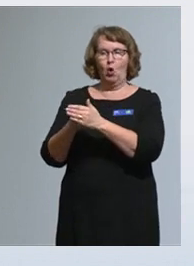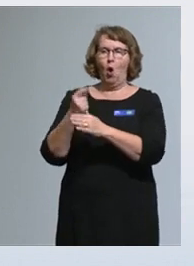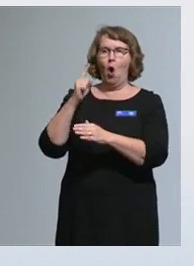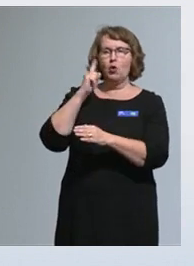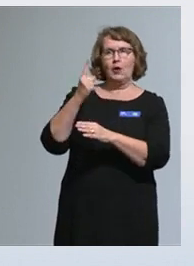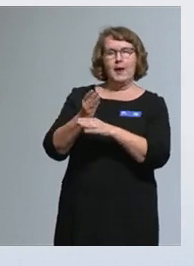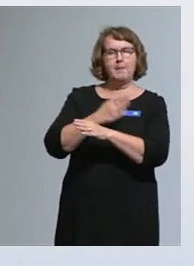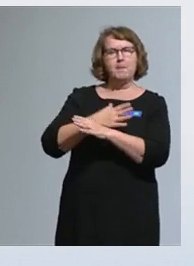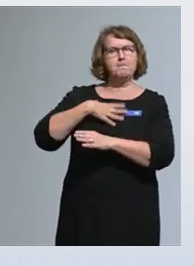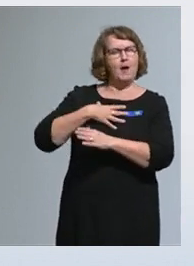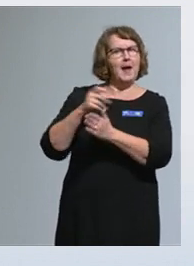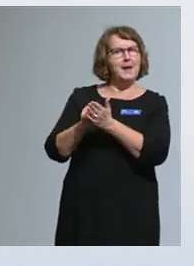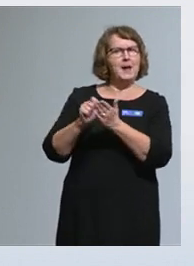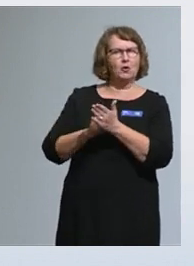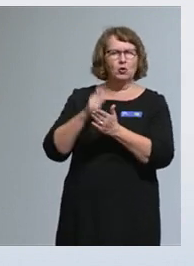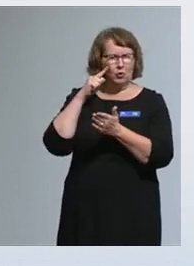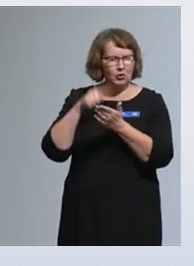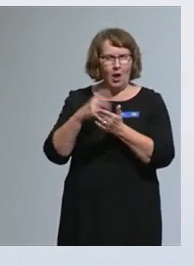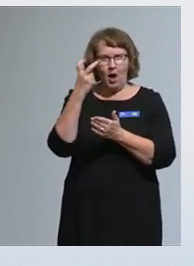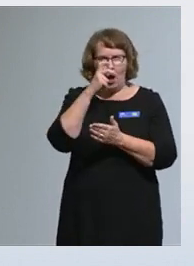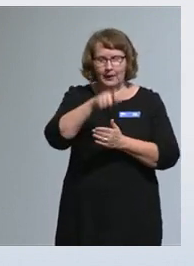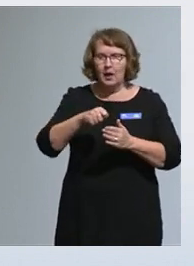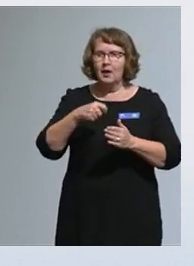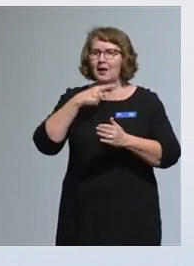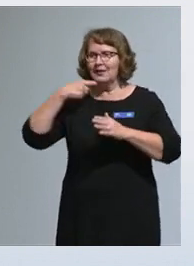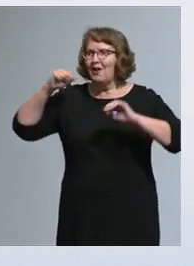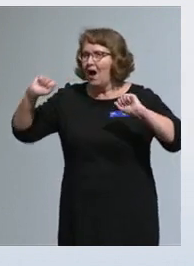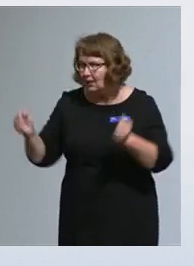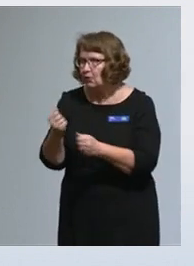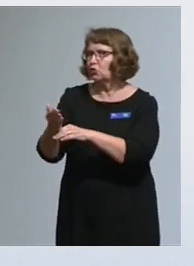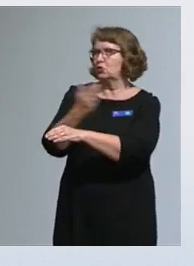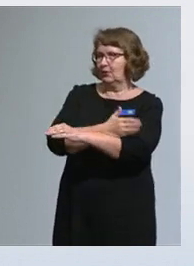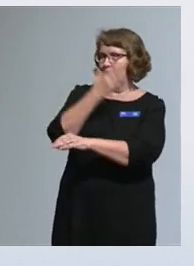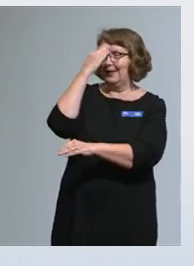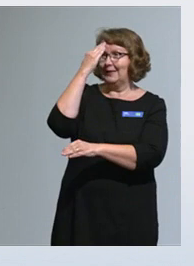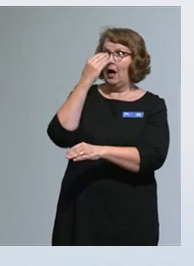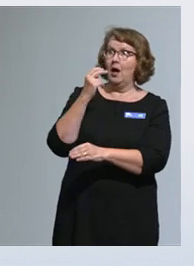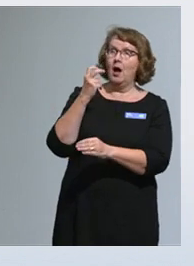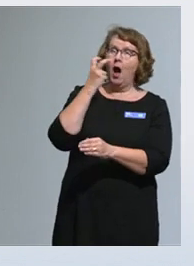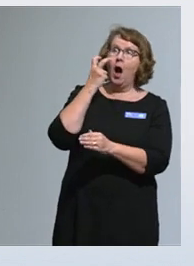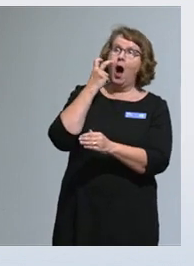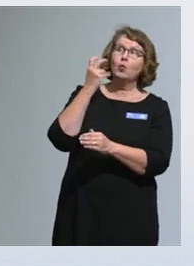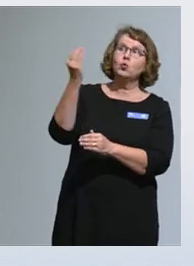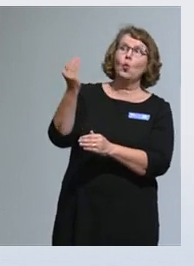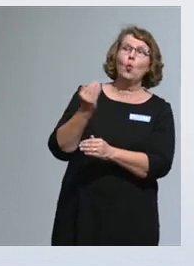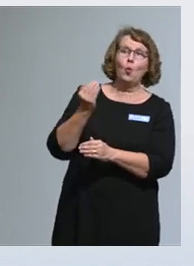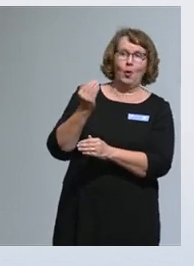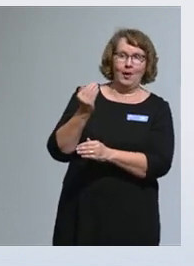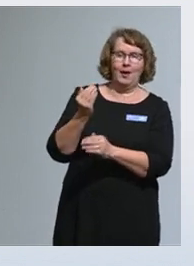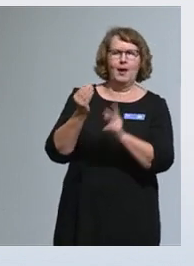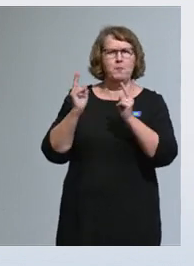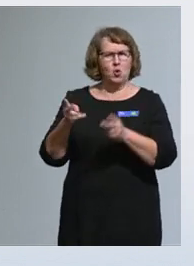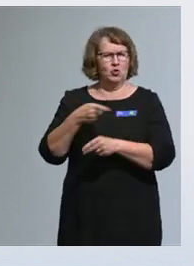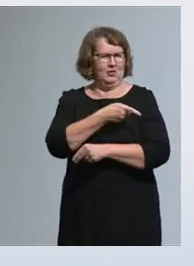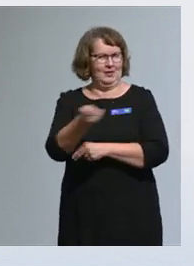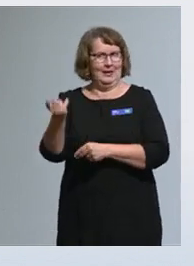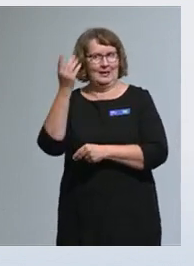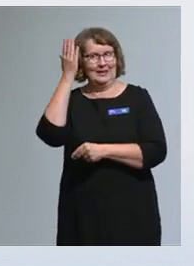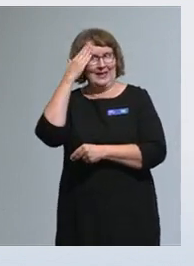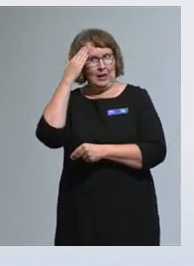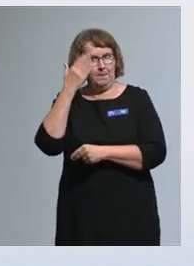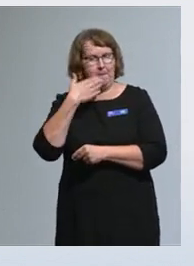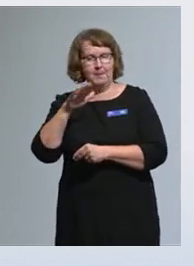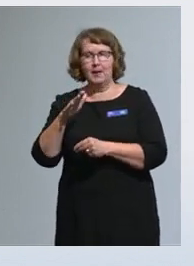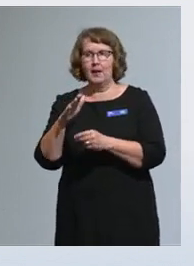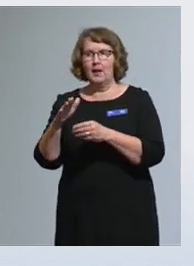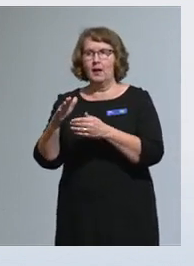tulevaisuudessa ajoissa, riittävän ajoissa tulevista hauista, ja tietävät myös paremmin sen, milloin myönnettyjä rahoja